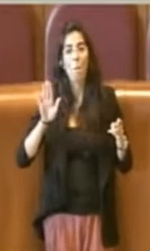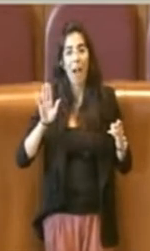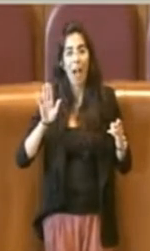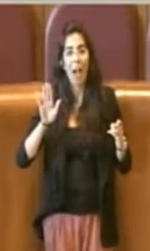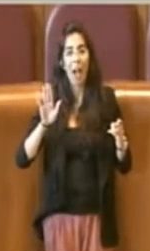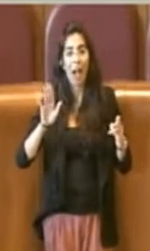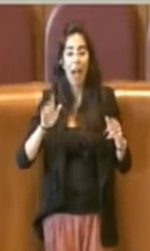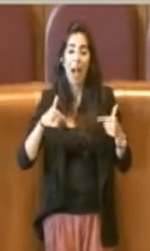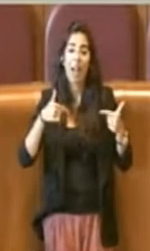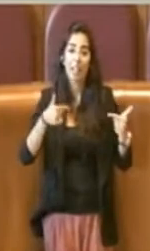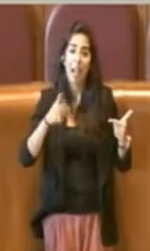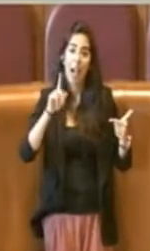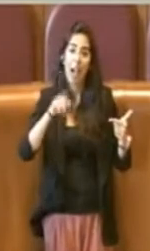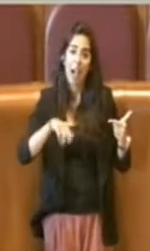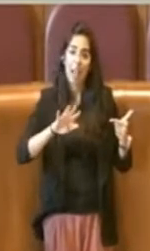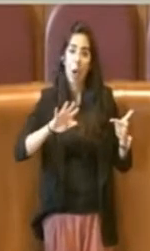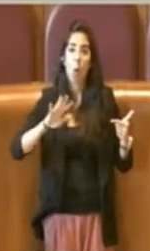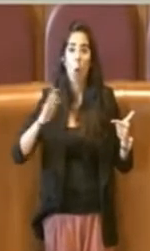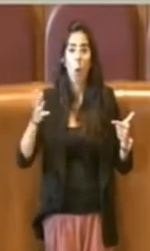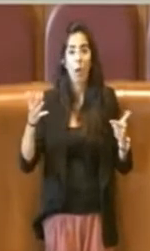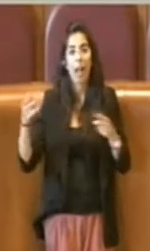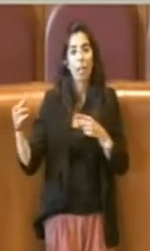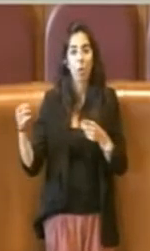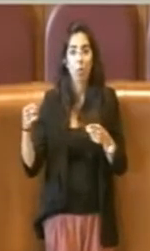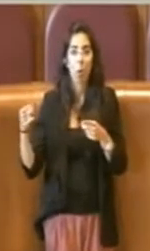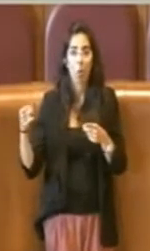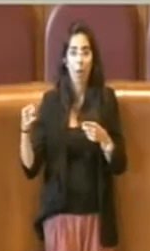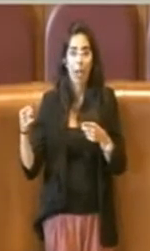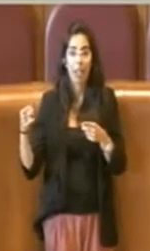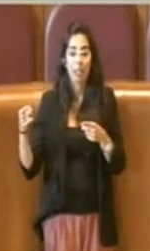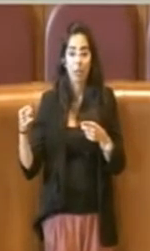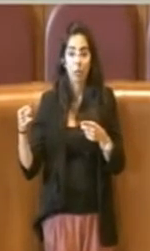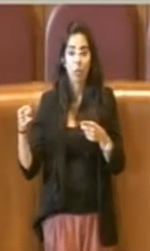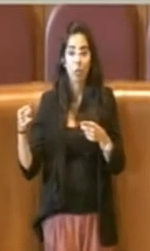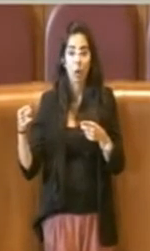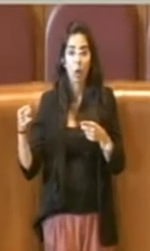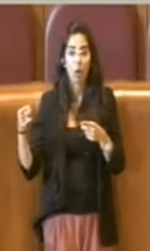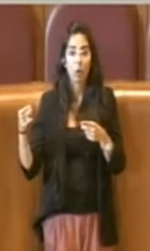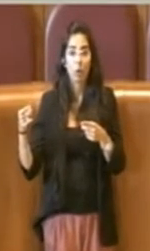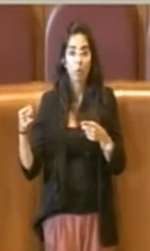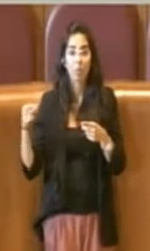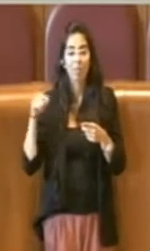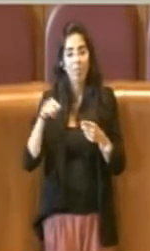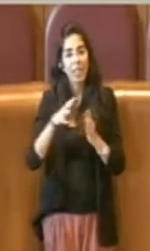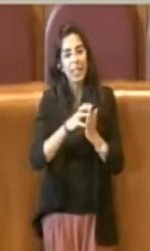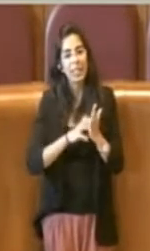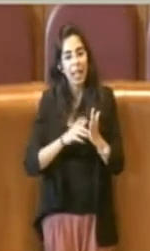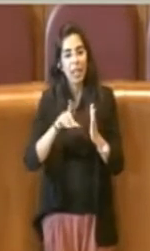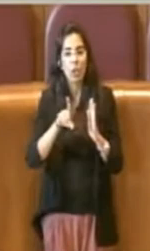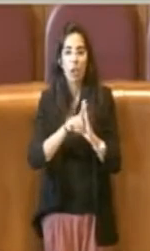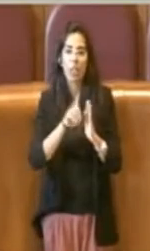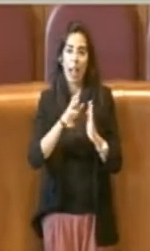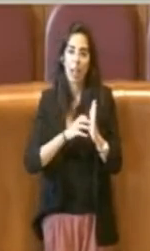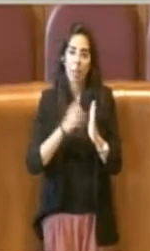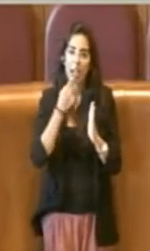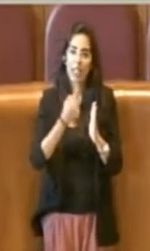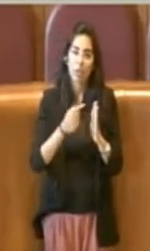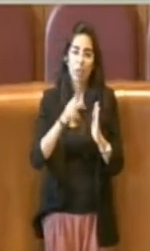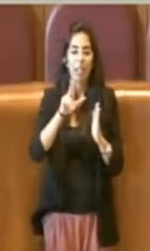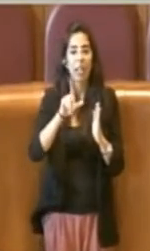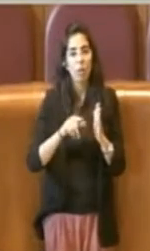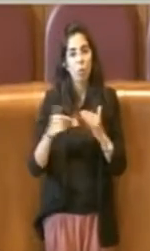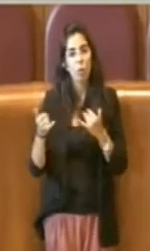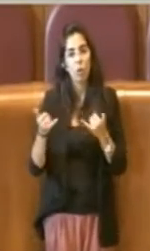finestra con la quale fissiamo, il testo della delibera dice il 31 dicembre in